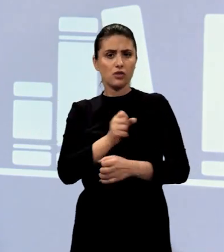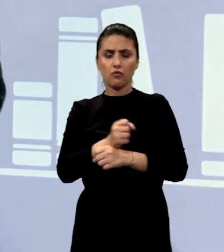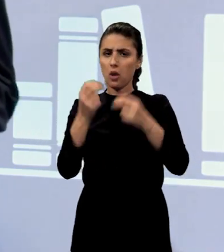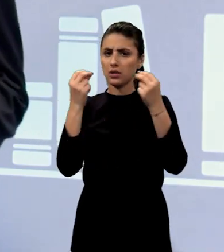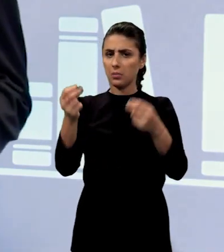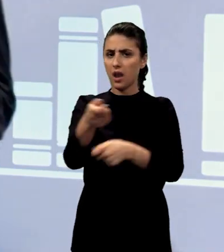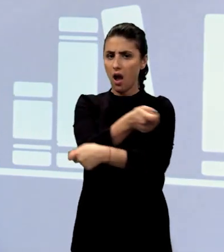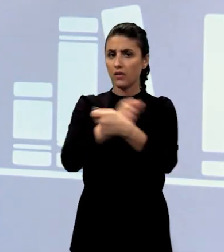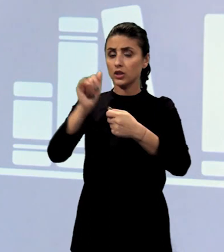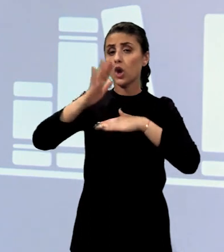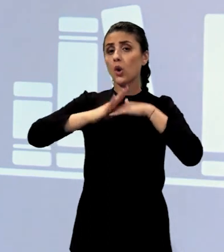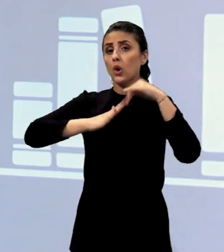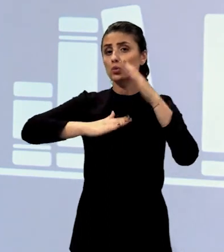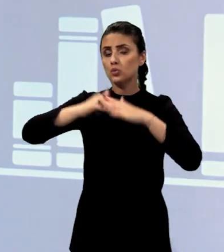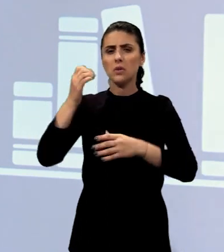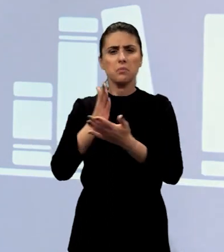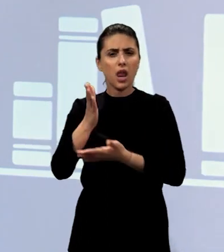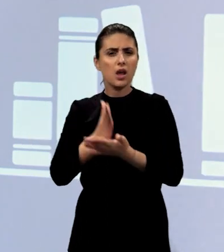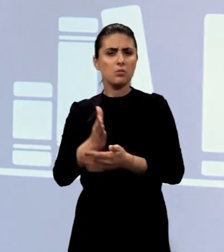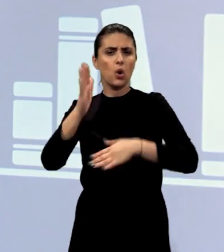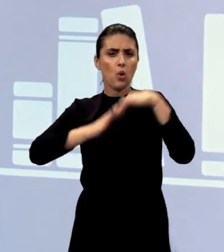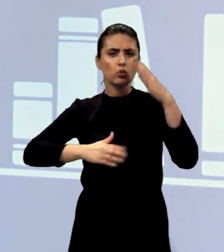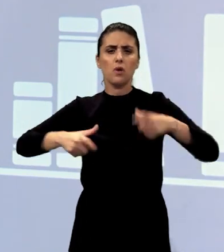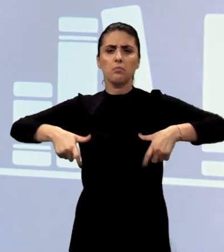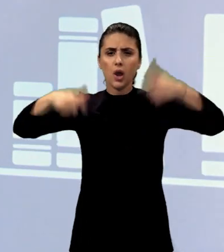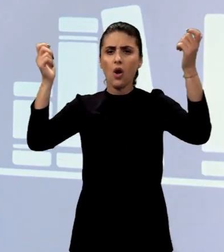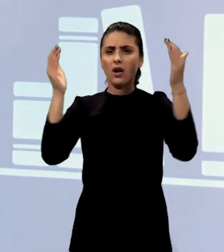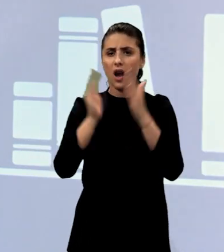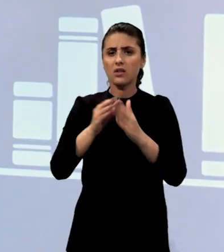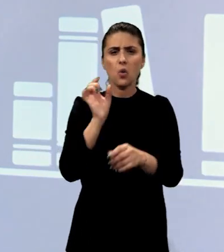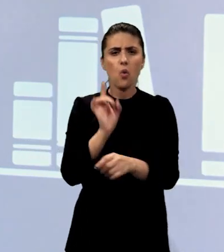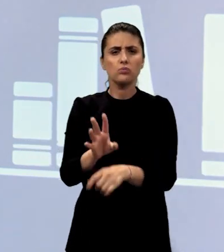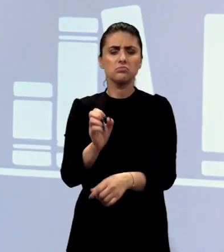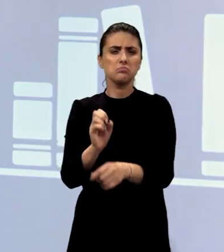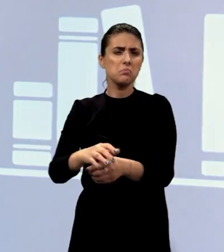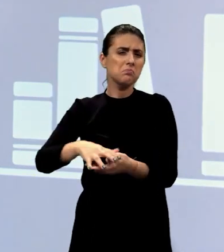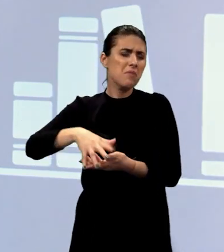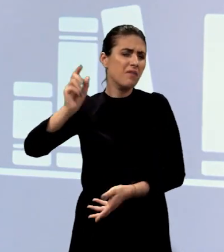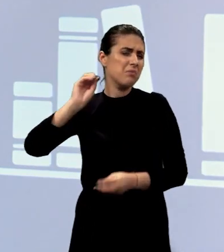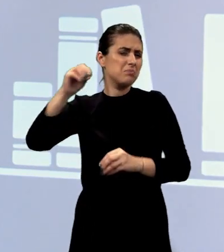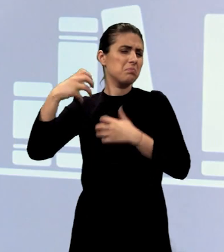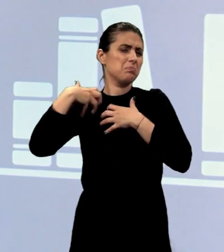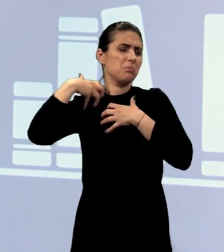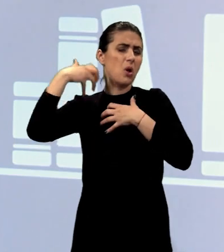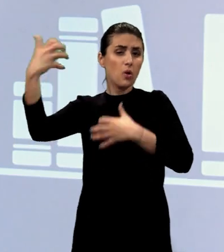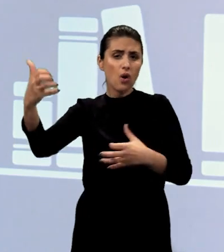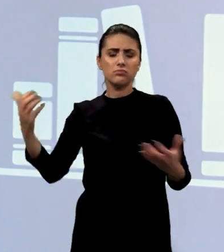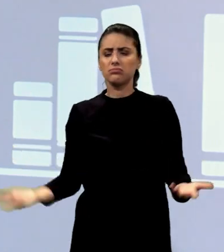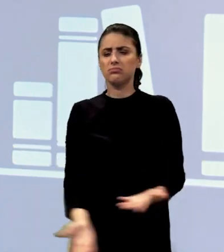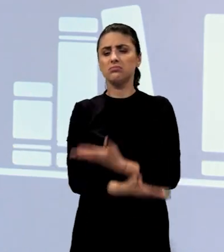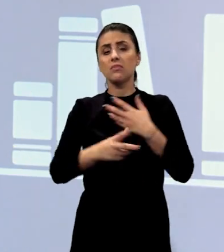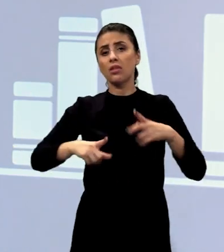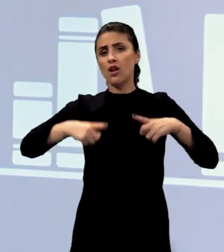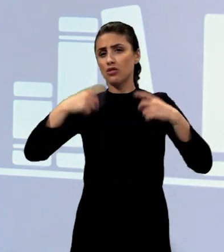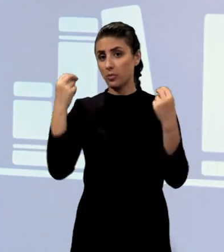construcții. Construia și vindea din ce în ce mai bine și mai avantajos. A venit însă momentul acela